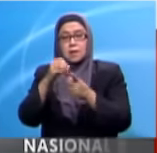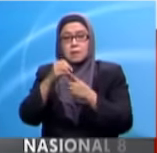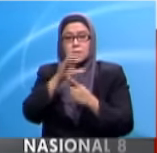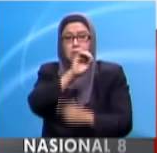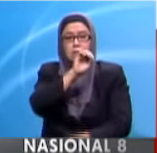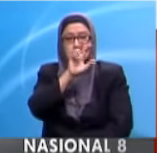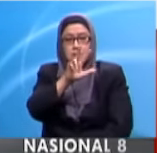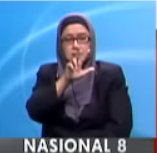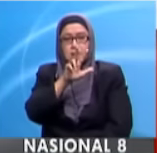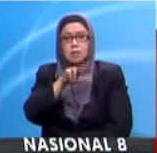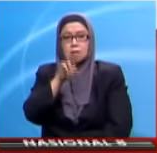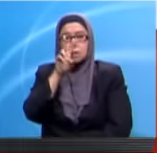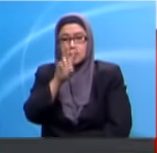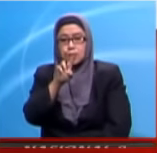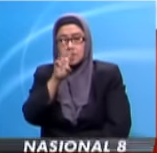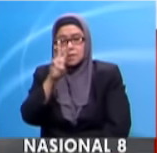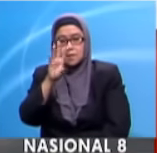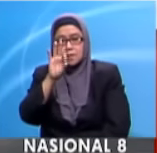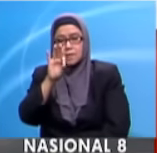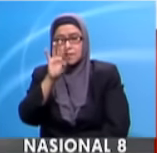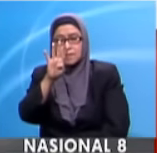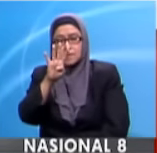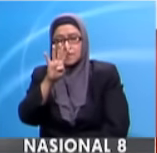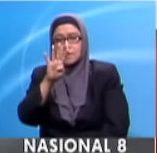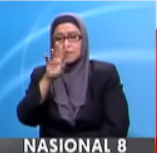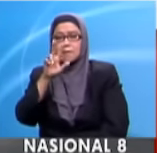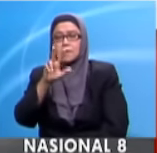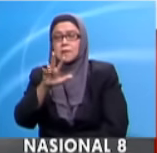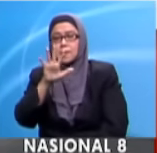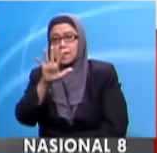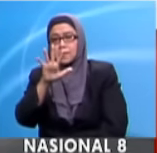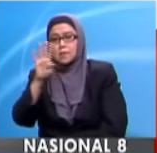26945434.